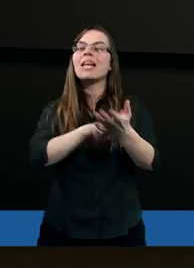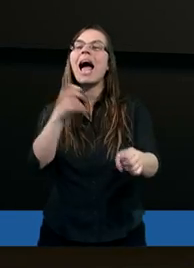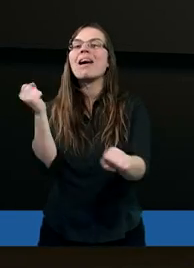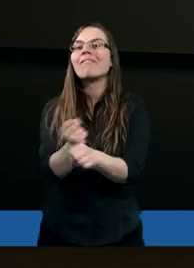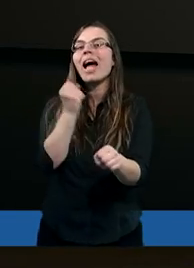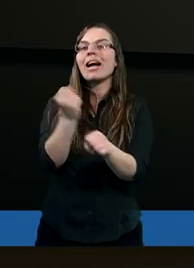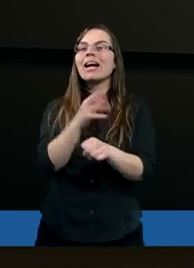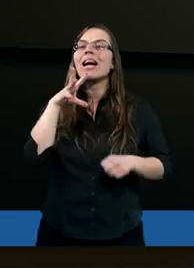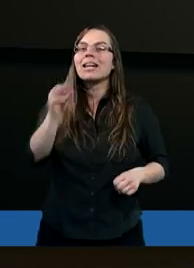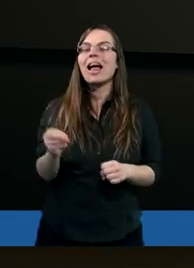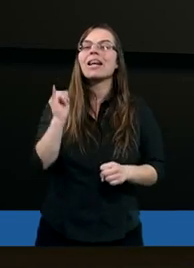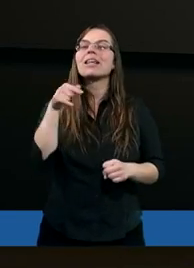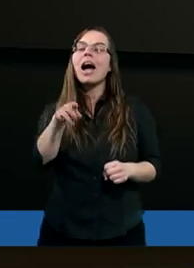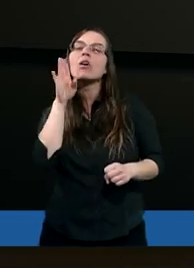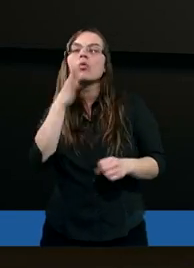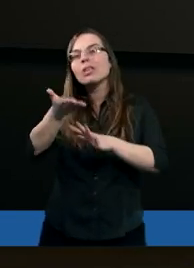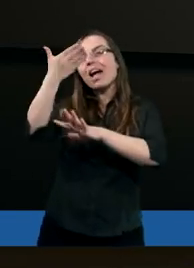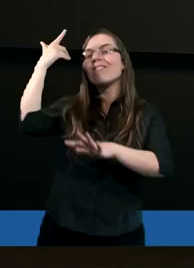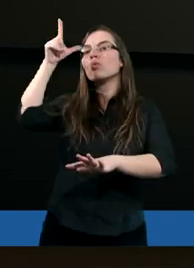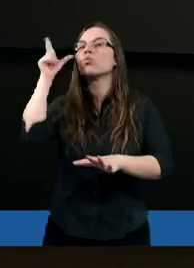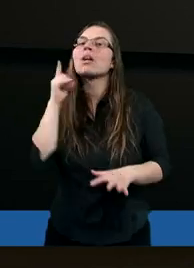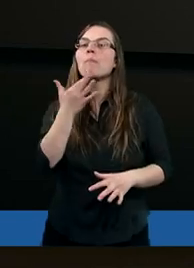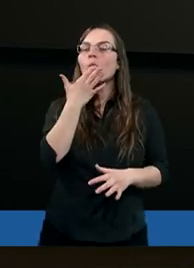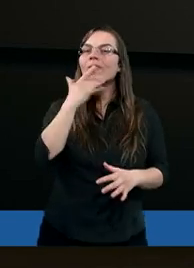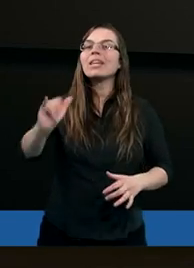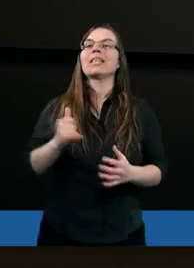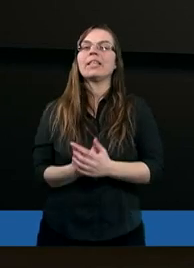węgle, jak to dawniej ludzie mówili.